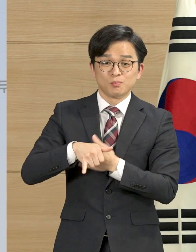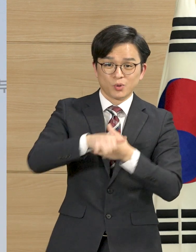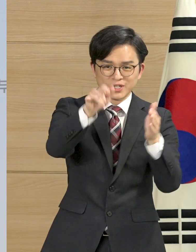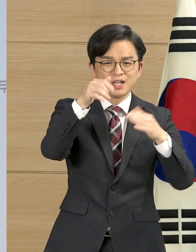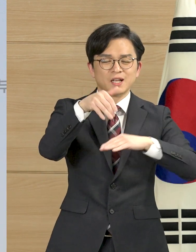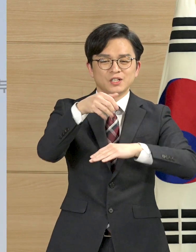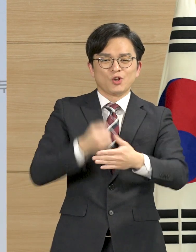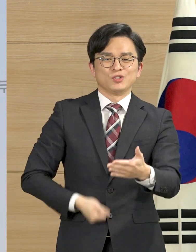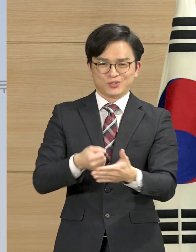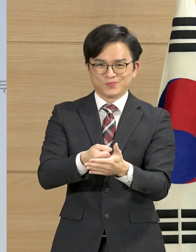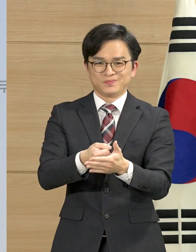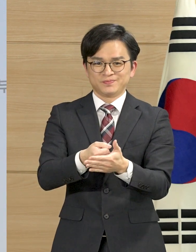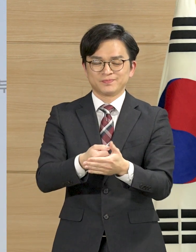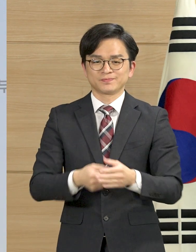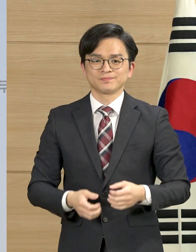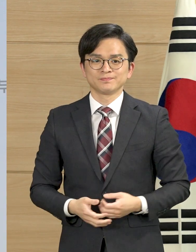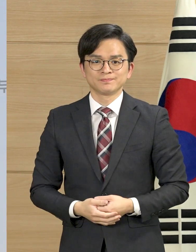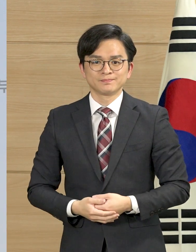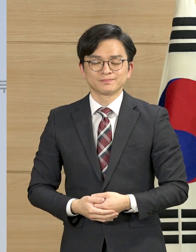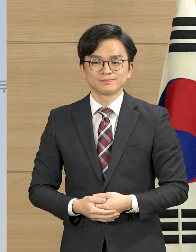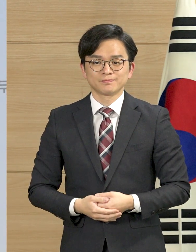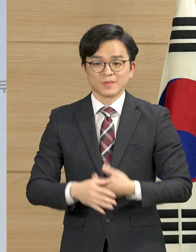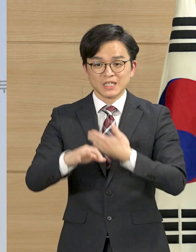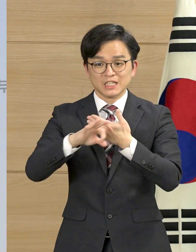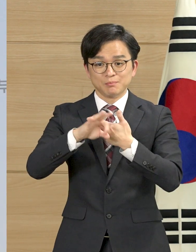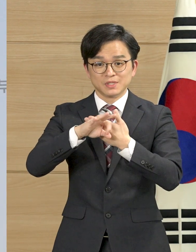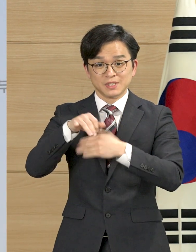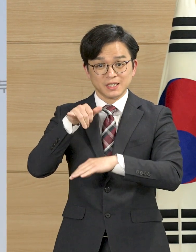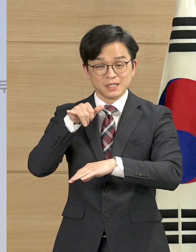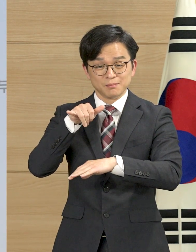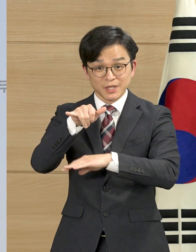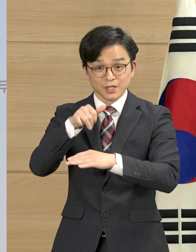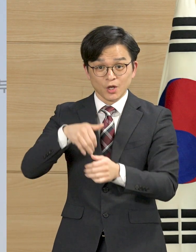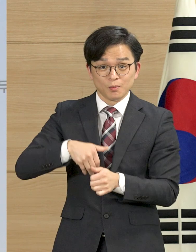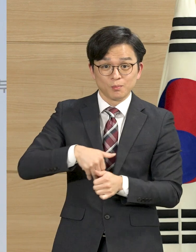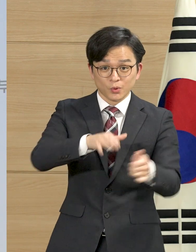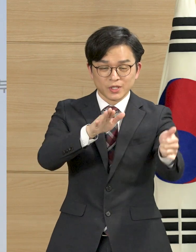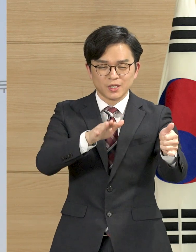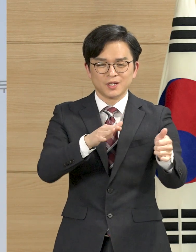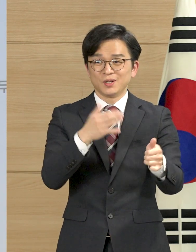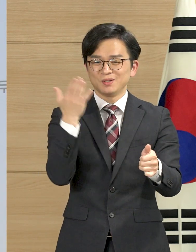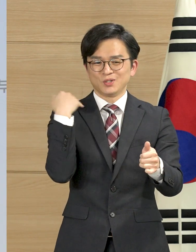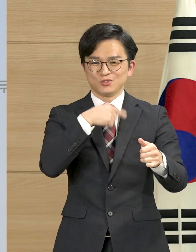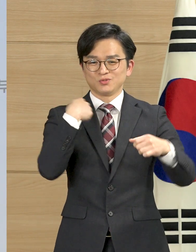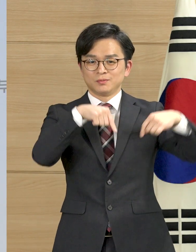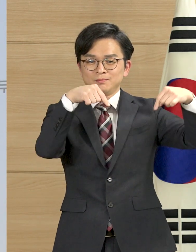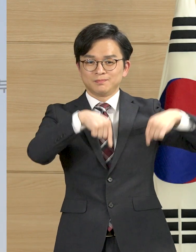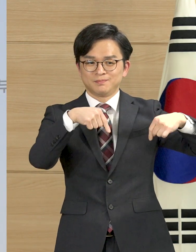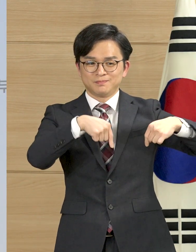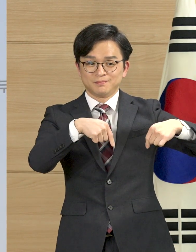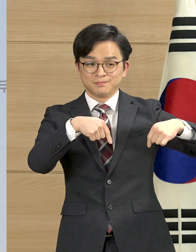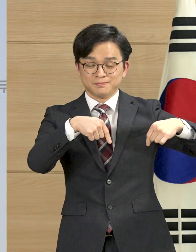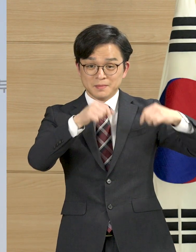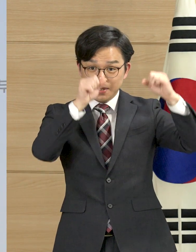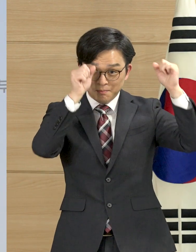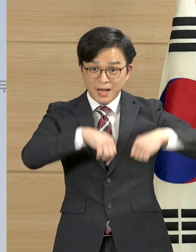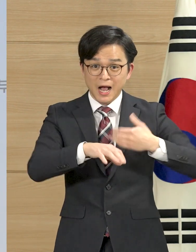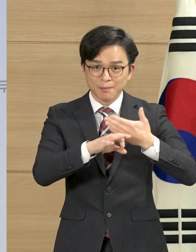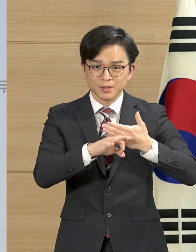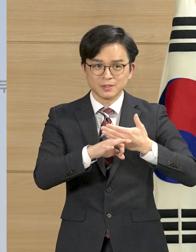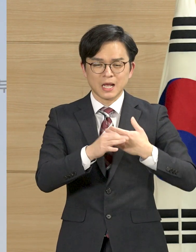한 편을 추가로 투입하기로 결정하였습니다. 임시항공편은 중국 당국과 협의가 완료되는 대로